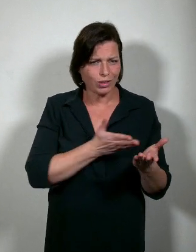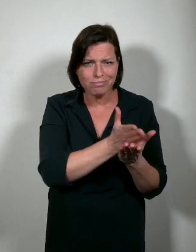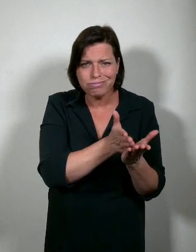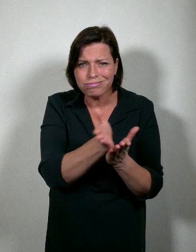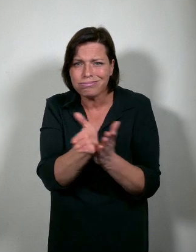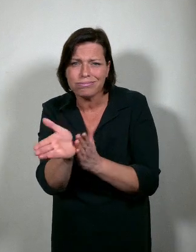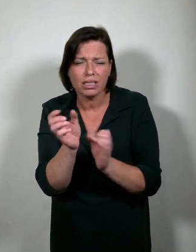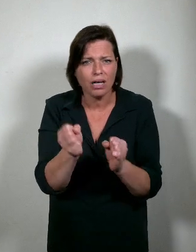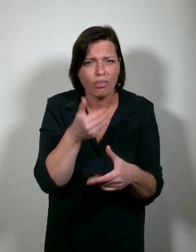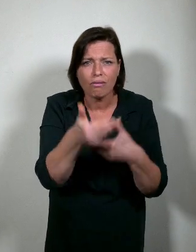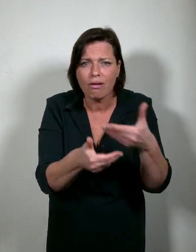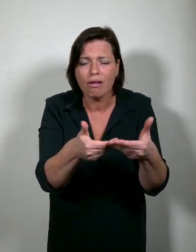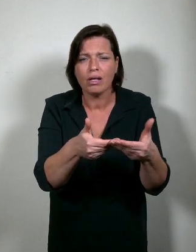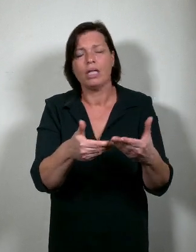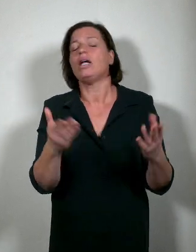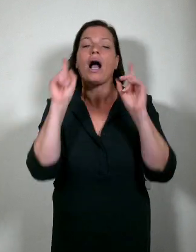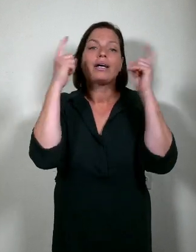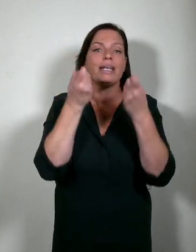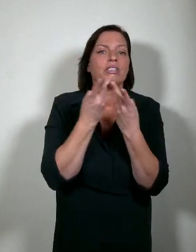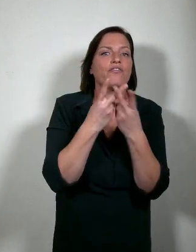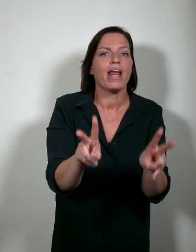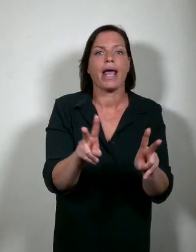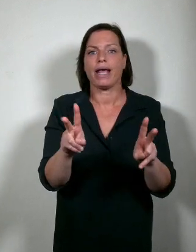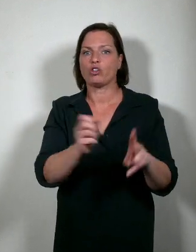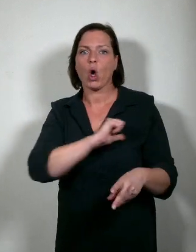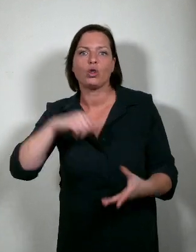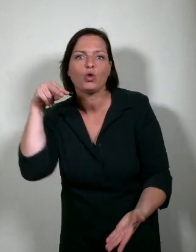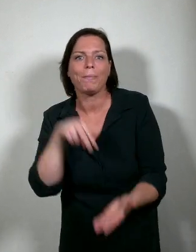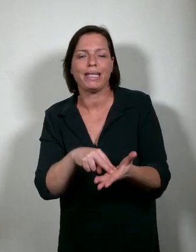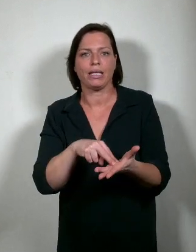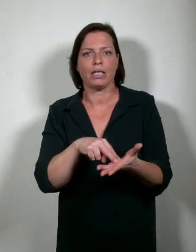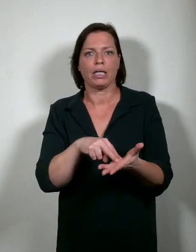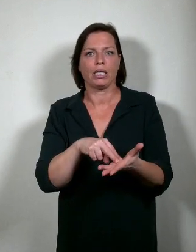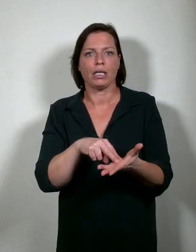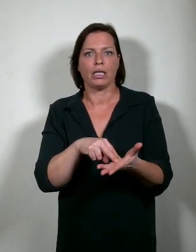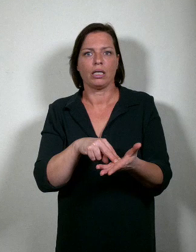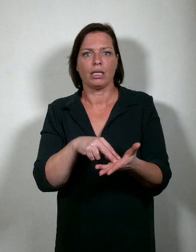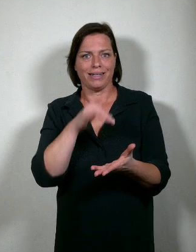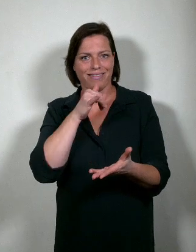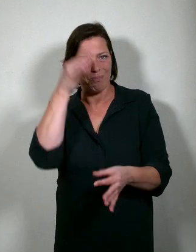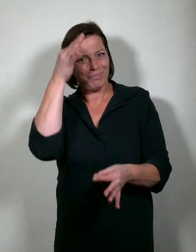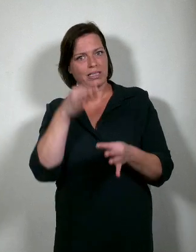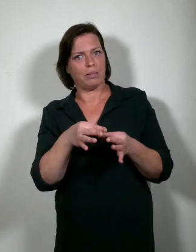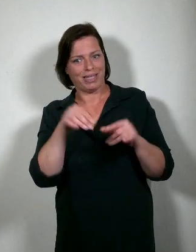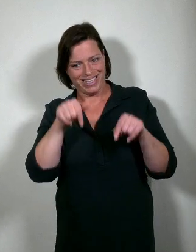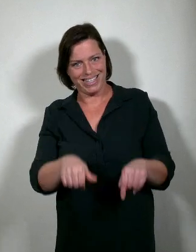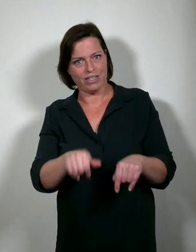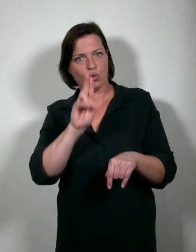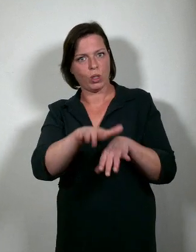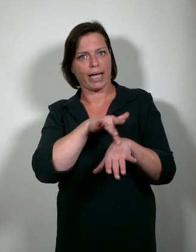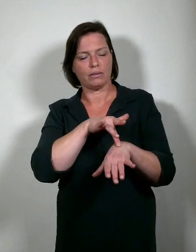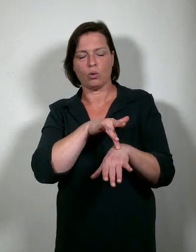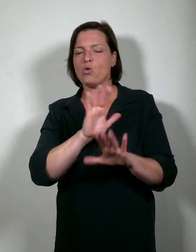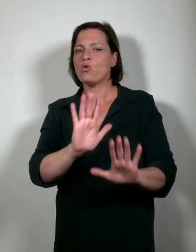En dat principe van academische vrijheid en van autonomie is aan onze universiteit heilig.